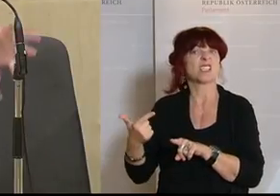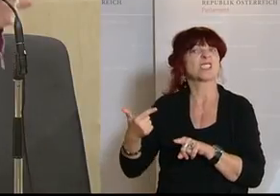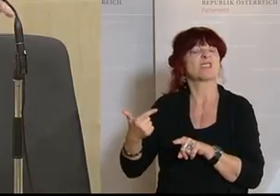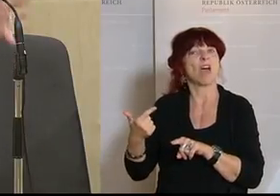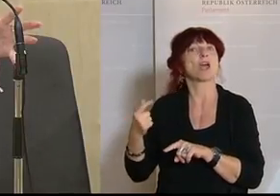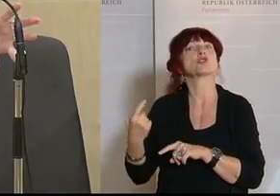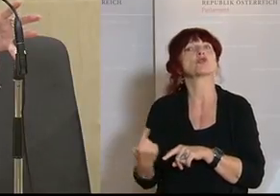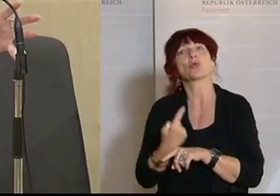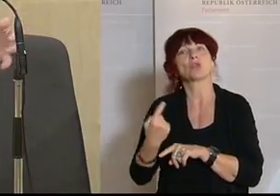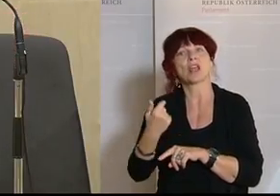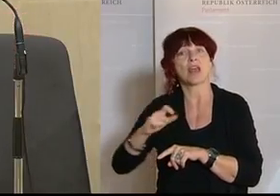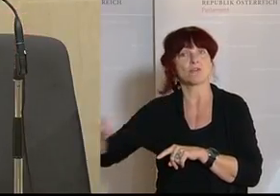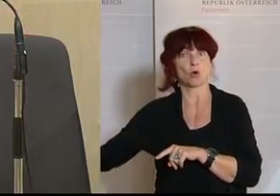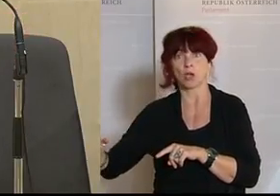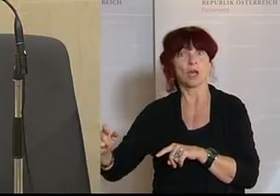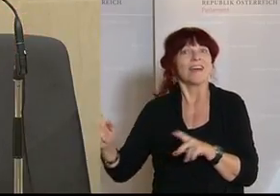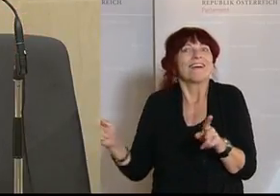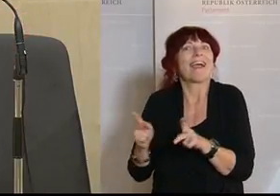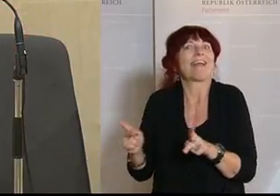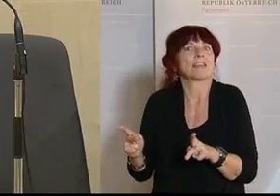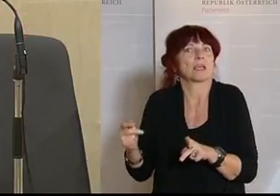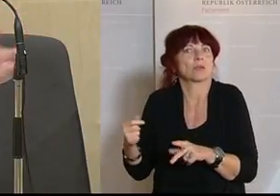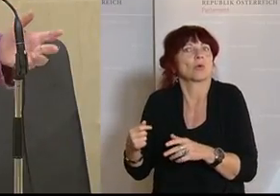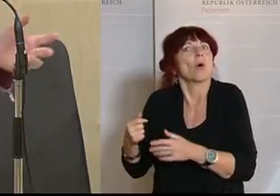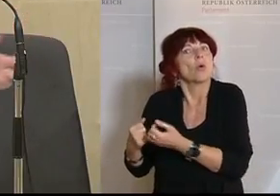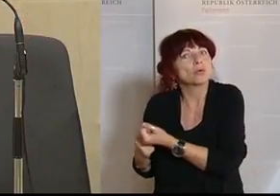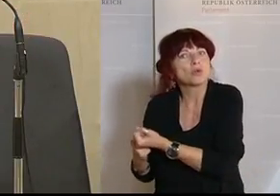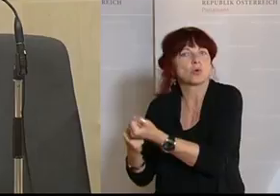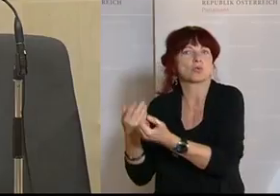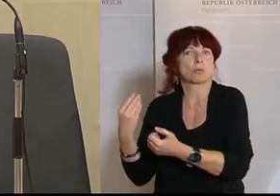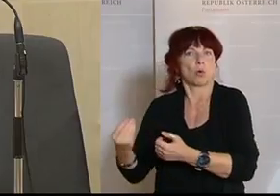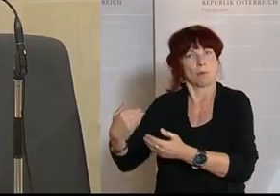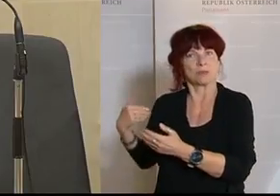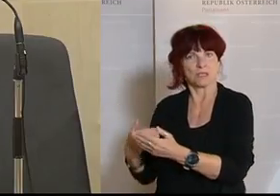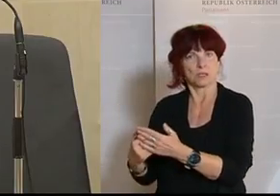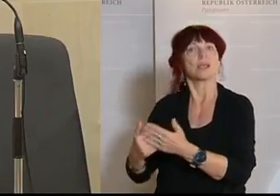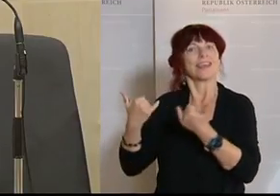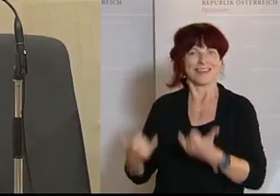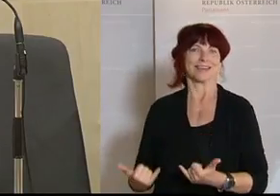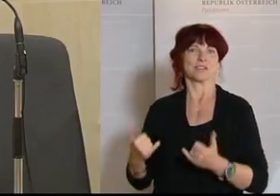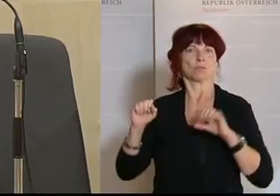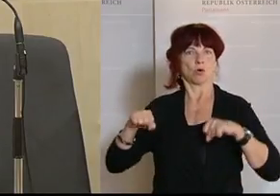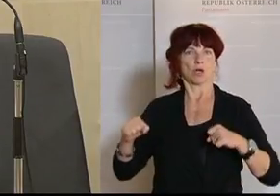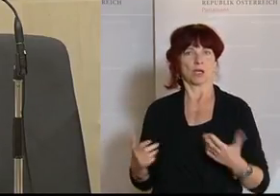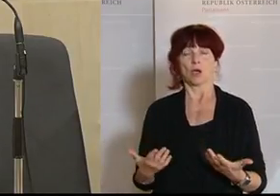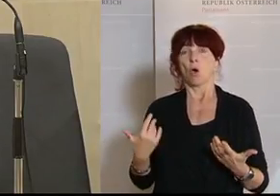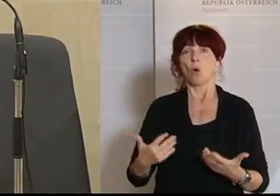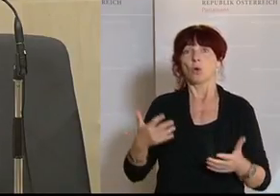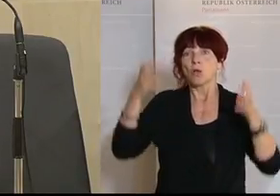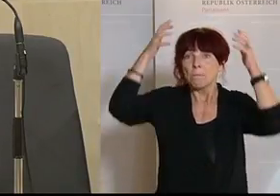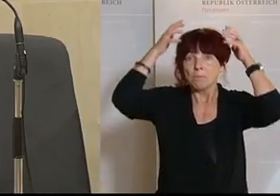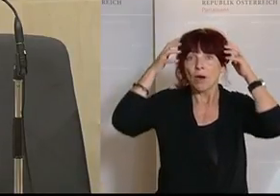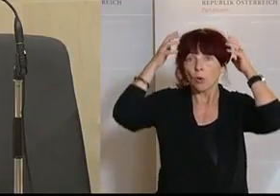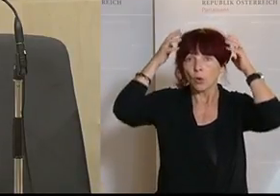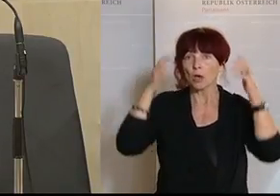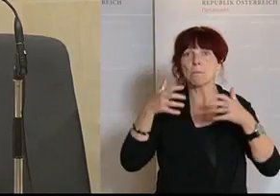bisher nicht Unterstützung bekommen. Jetzt kann sie. Oder ein Perückenmacher, der während der Sommermonate bei verschiedenen Theaterfestivals